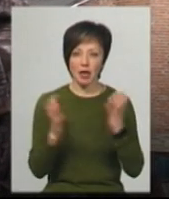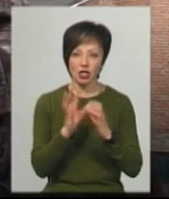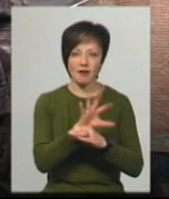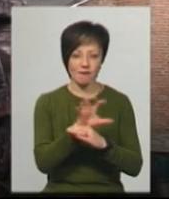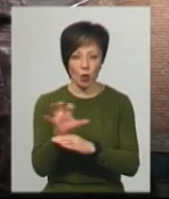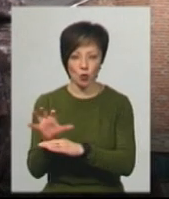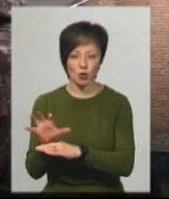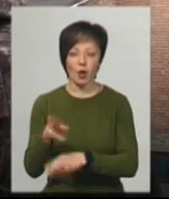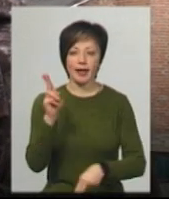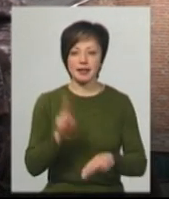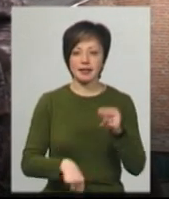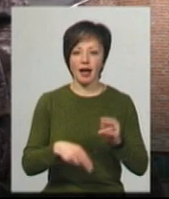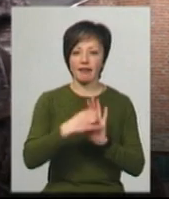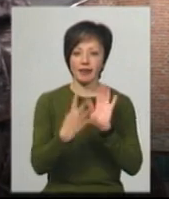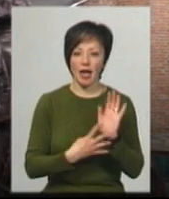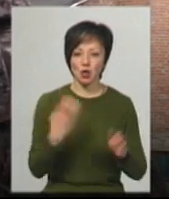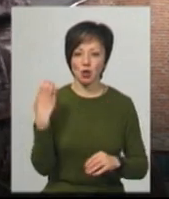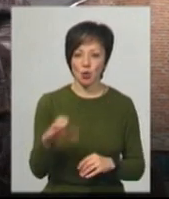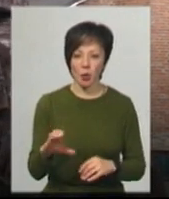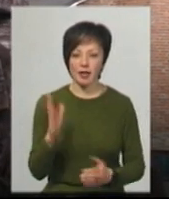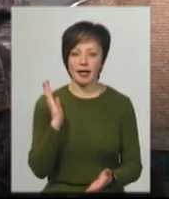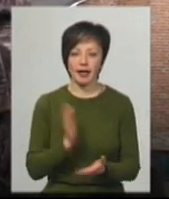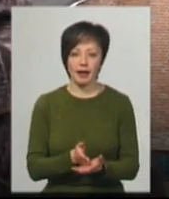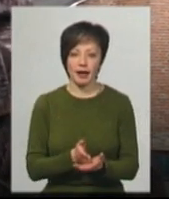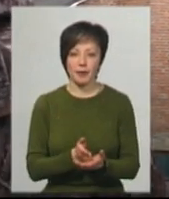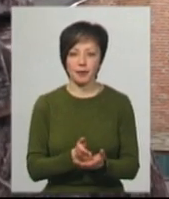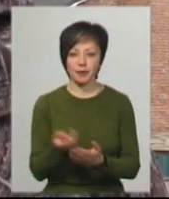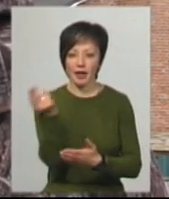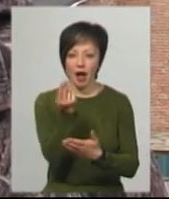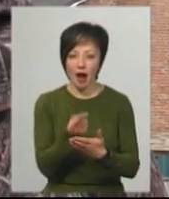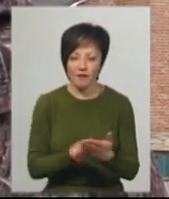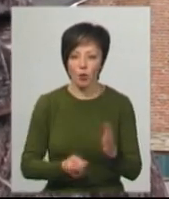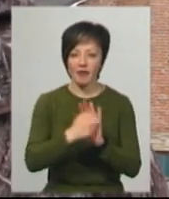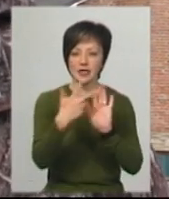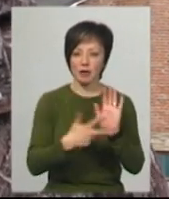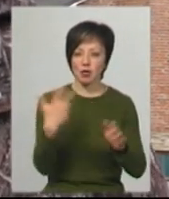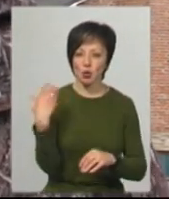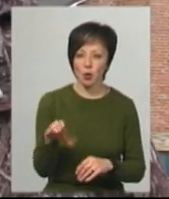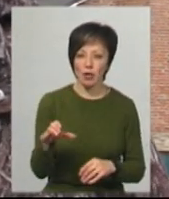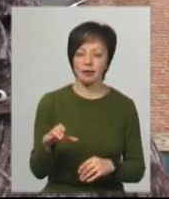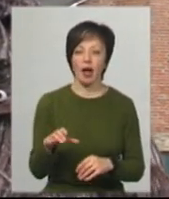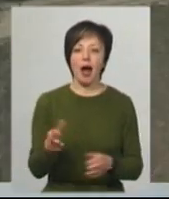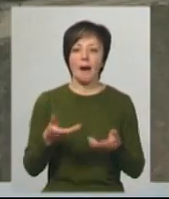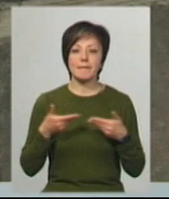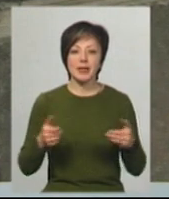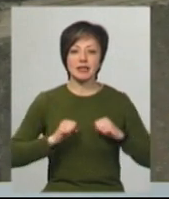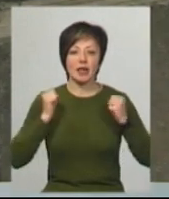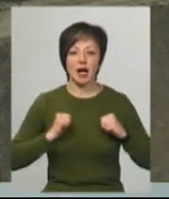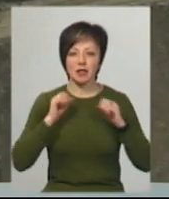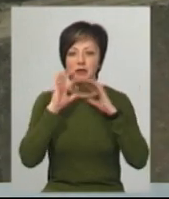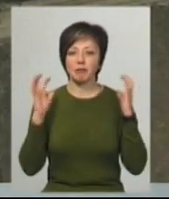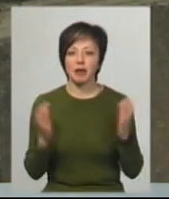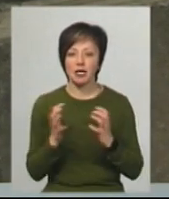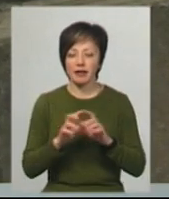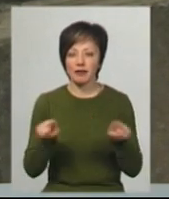кінця XIX століття, є гравюри і XVIII століття. Тобто ми старалися зберегти,